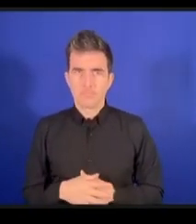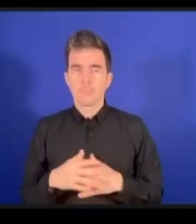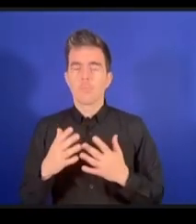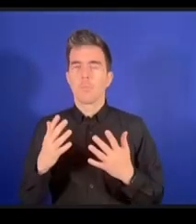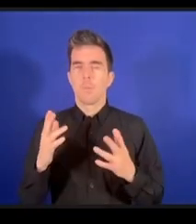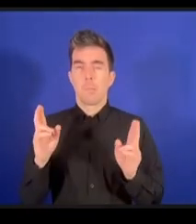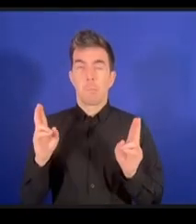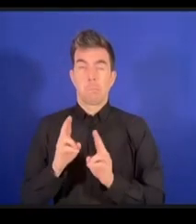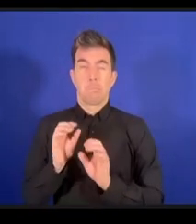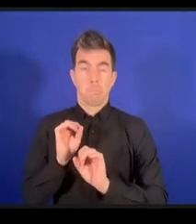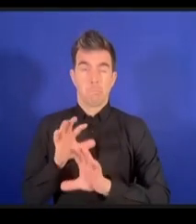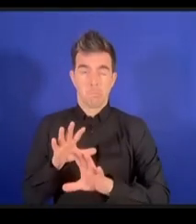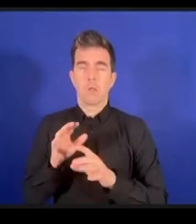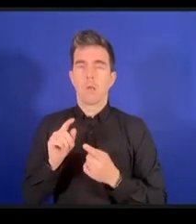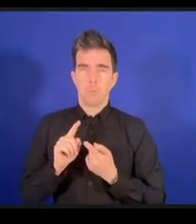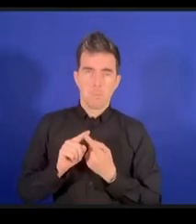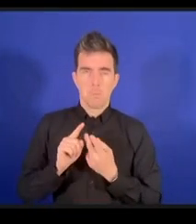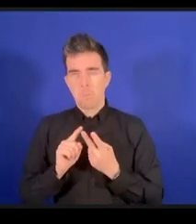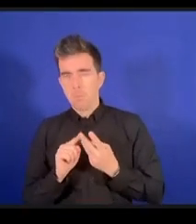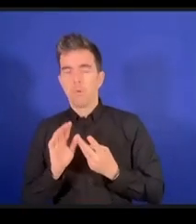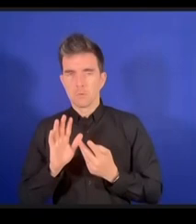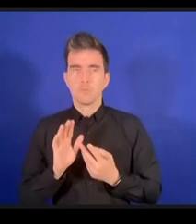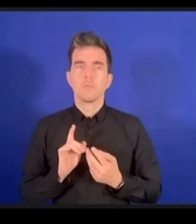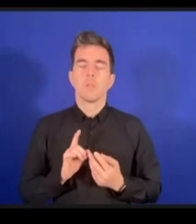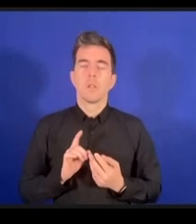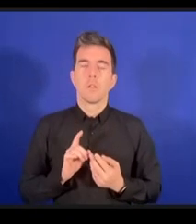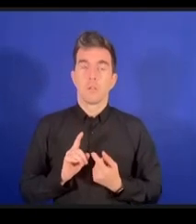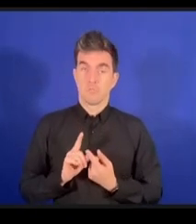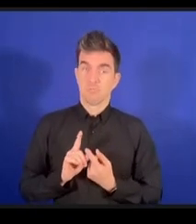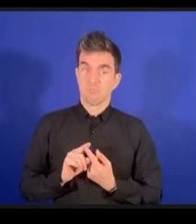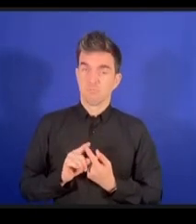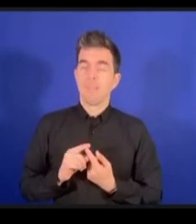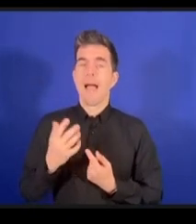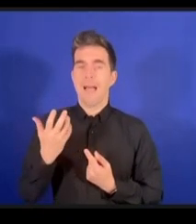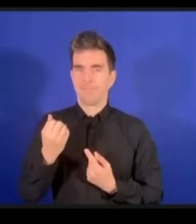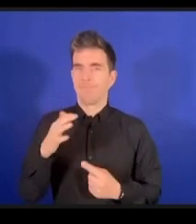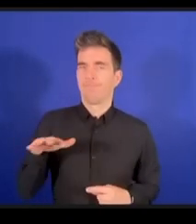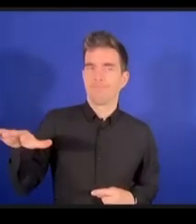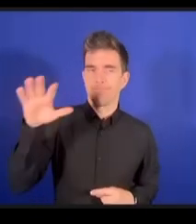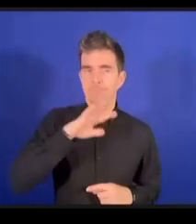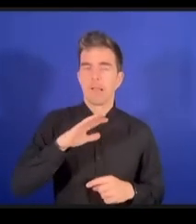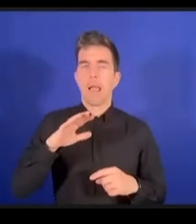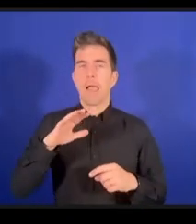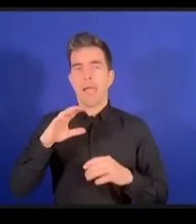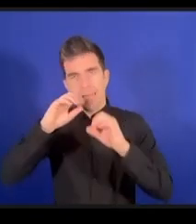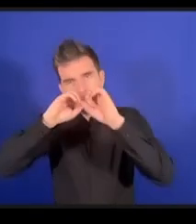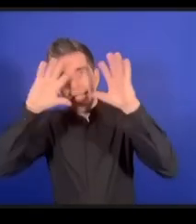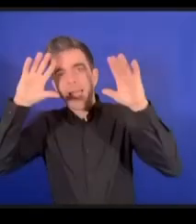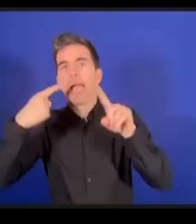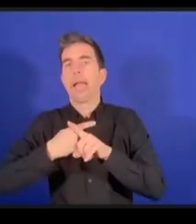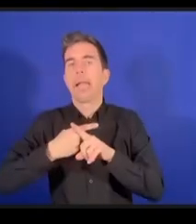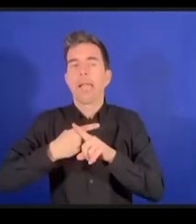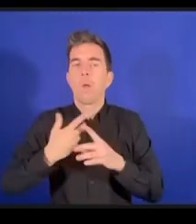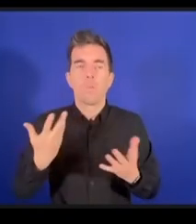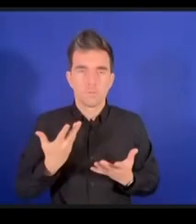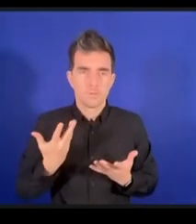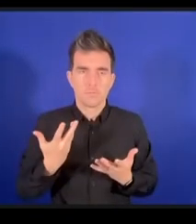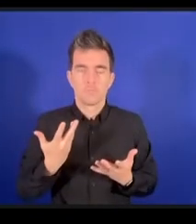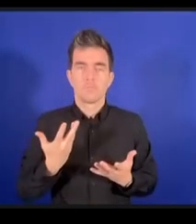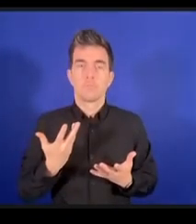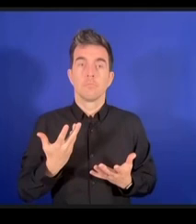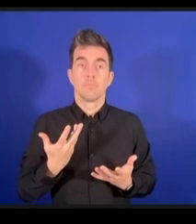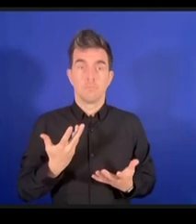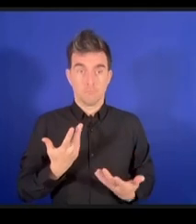quelques points il y a un malentendu qui se produit souvent